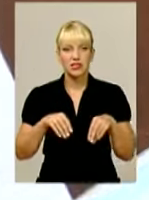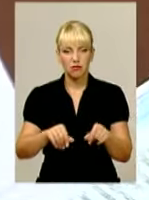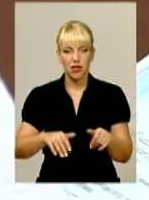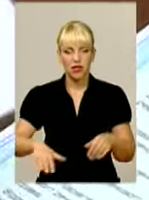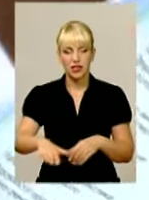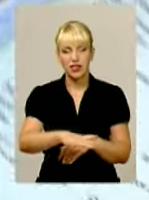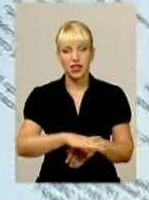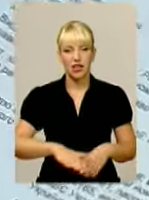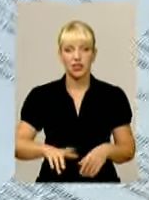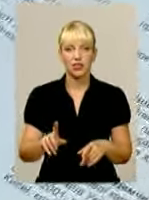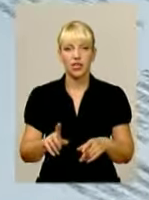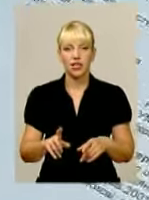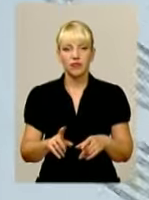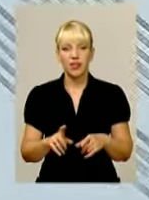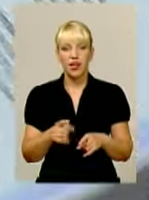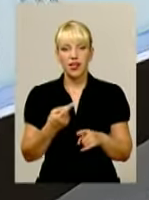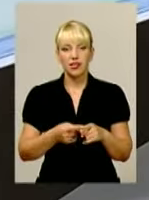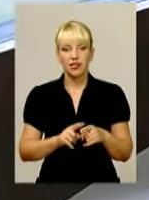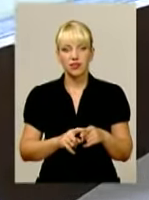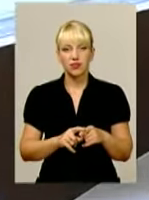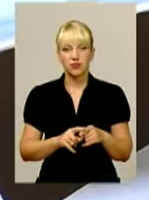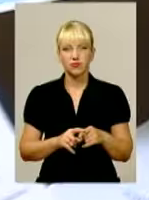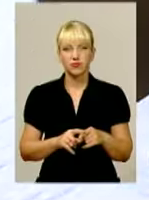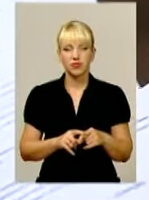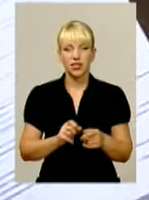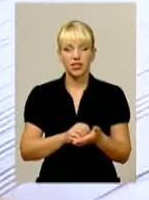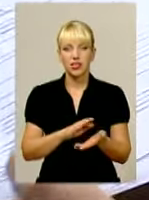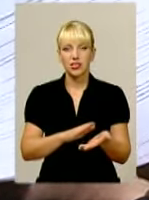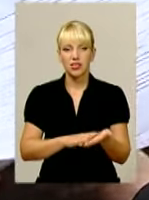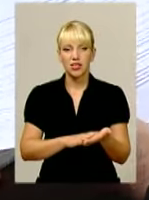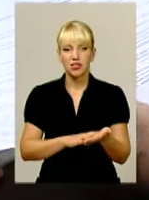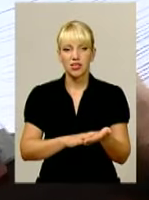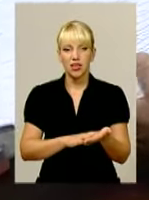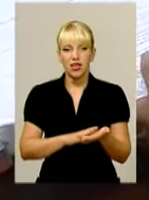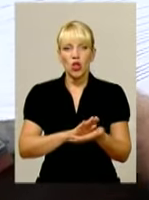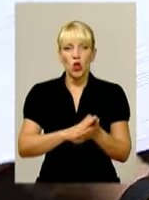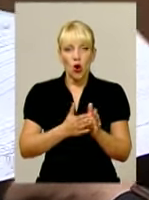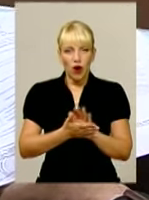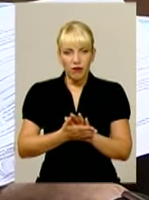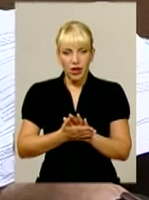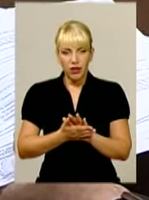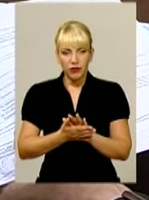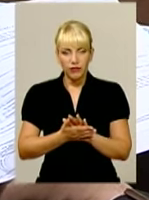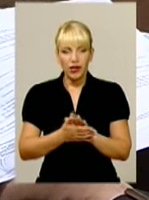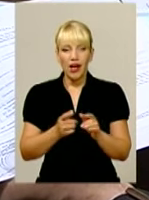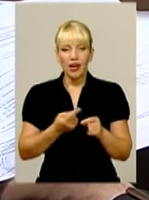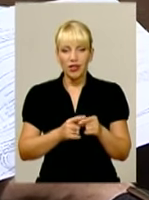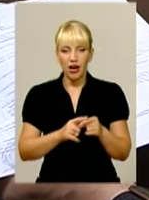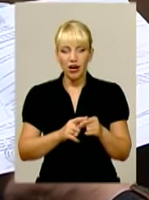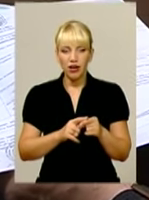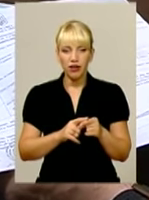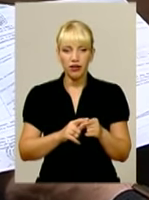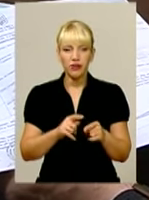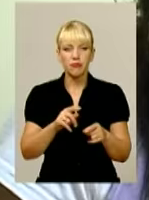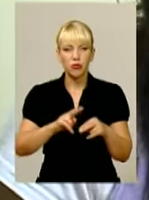яку ми взяли в договор. Це регістрація договору суперфікція. Це місто